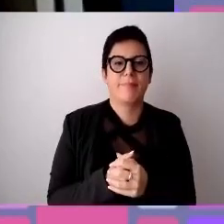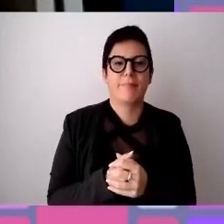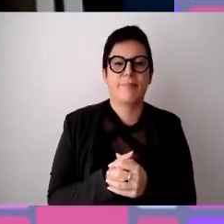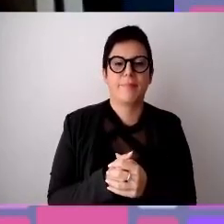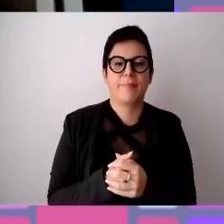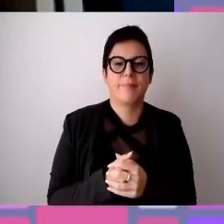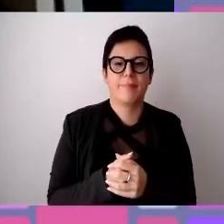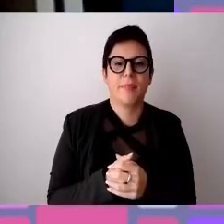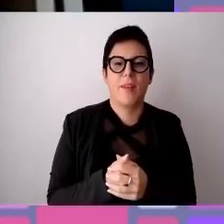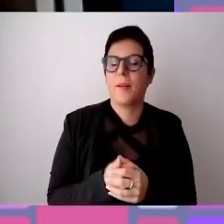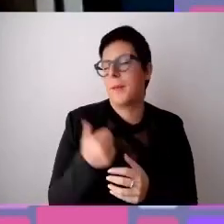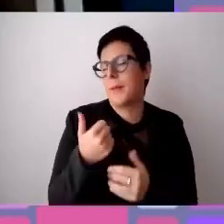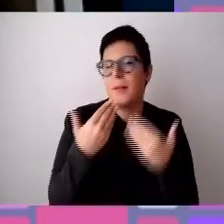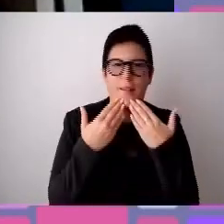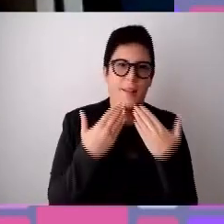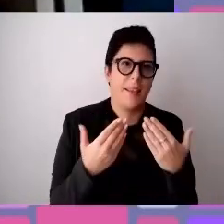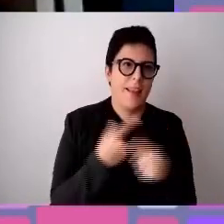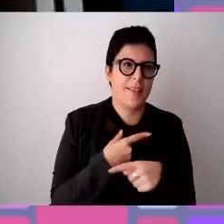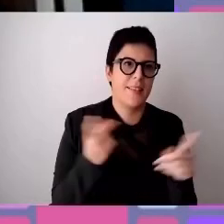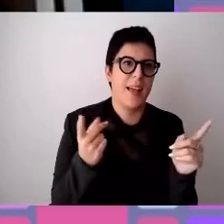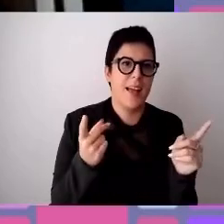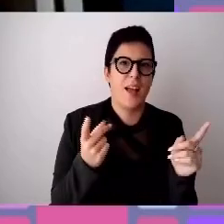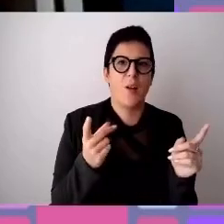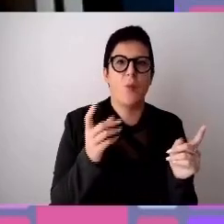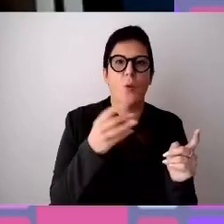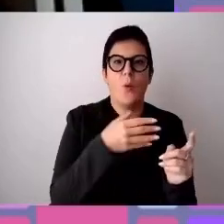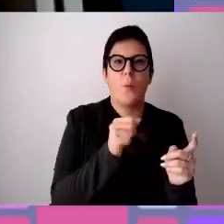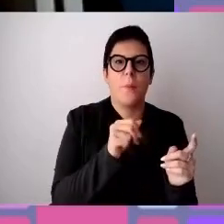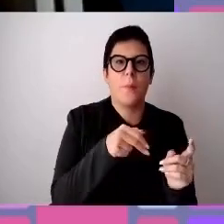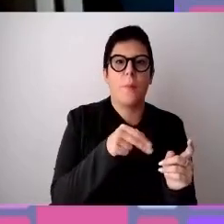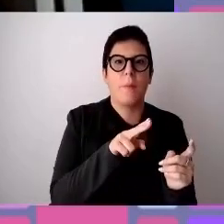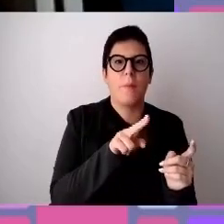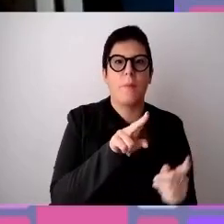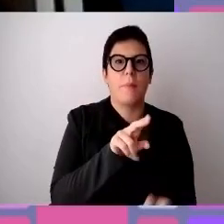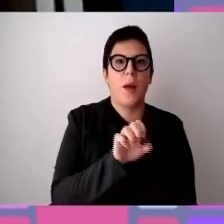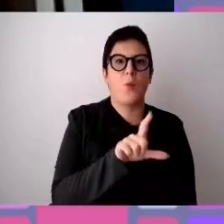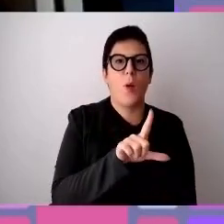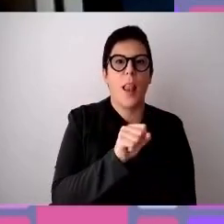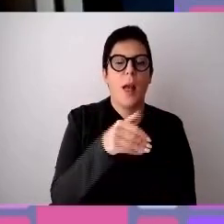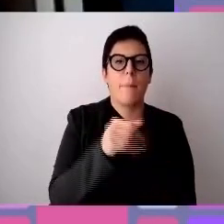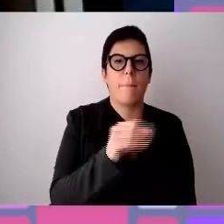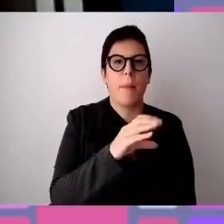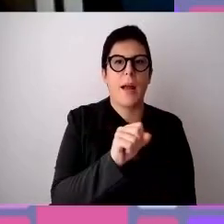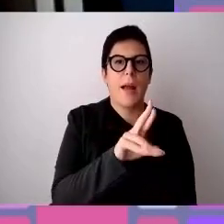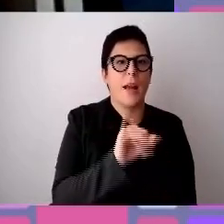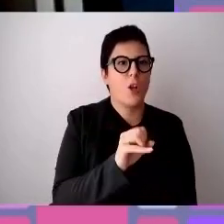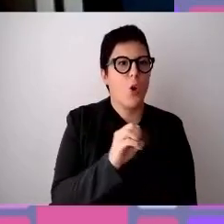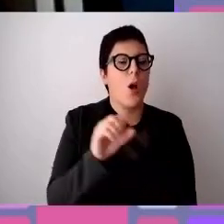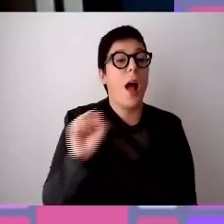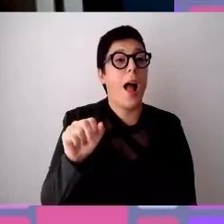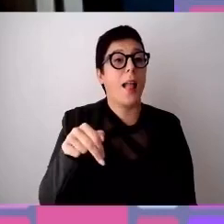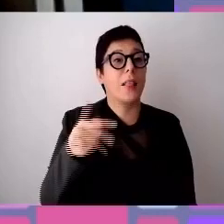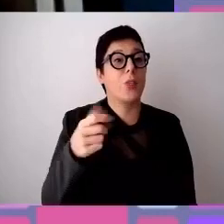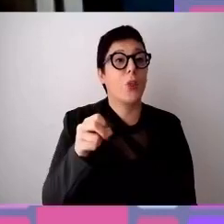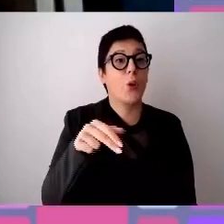Infatti ringraziamo, innanzitutto ringraziamo Manuela Macario e Antonia Monopoli. Complimenti per la vostra attività, che è davvero